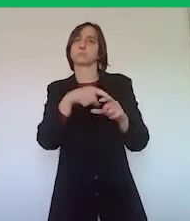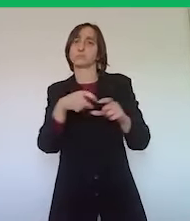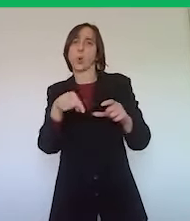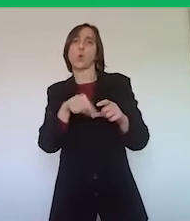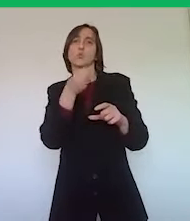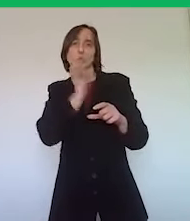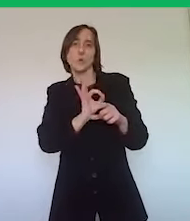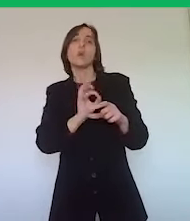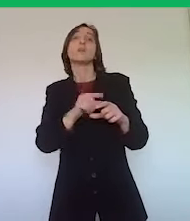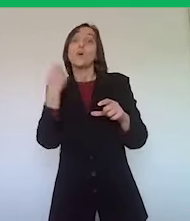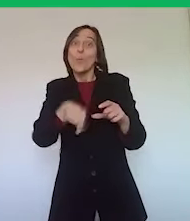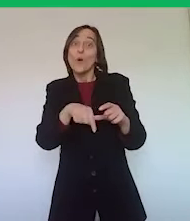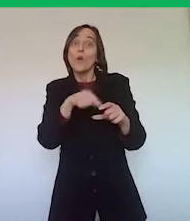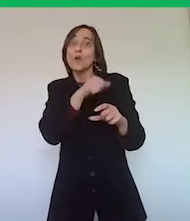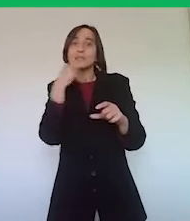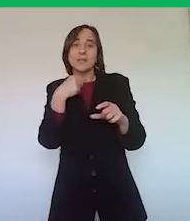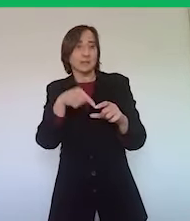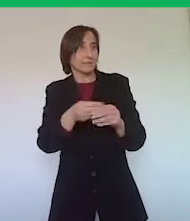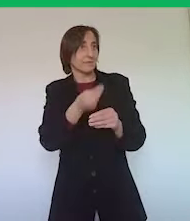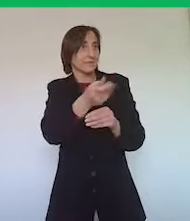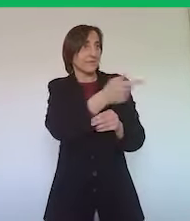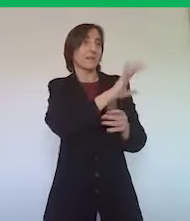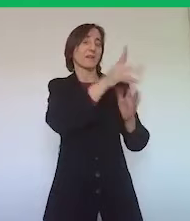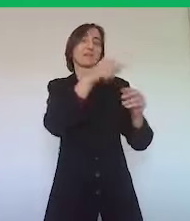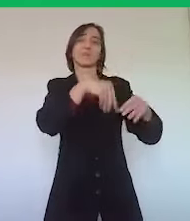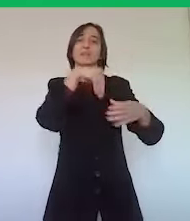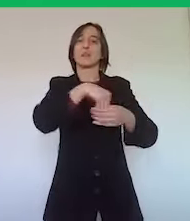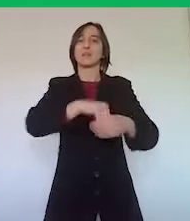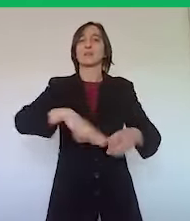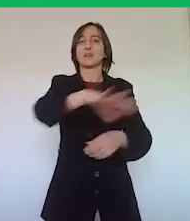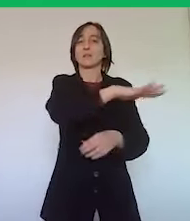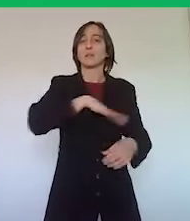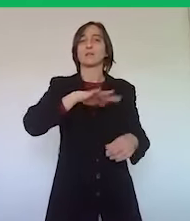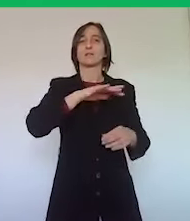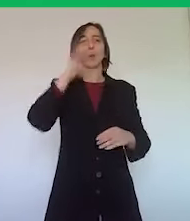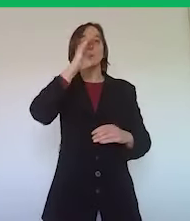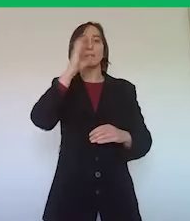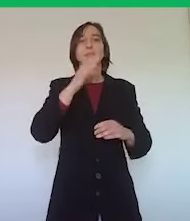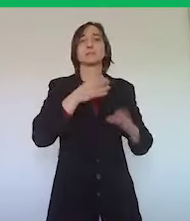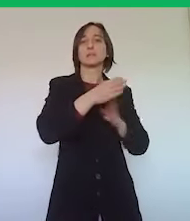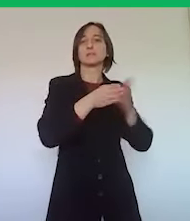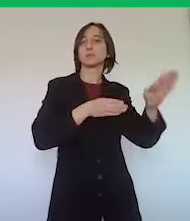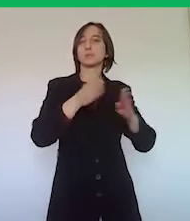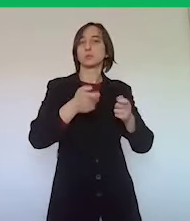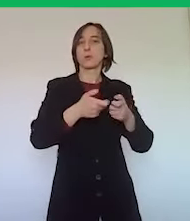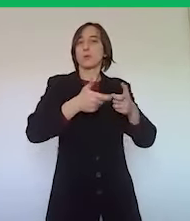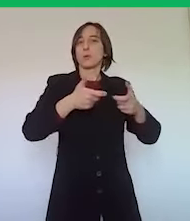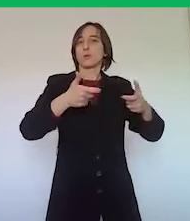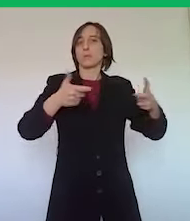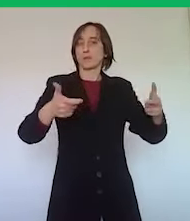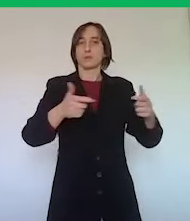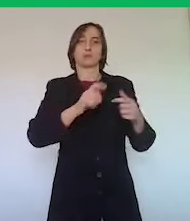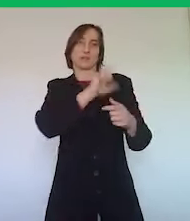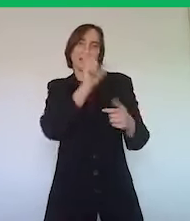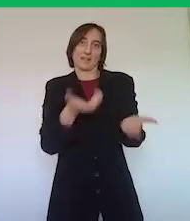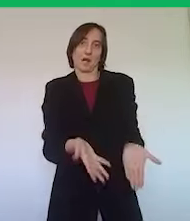una ripresa della domanda interna, della domanda di turismo, valorizzando naturalmente il nostro paese, l'Italia